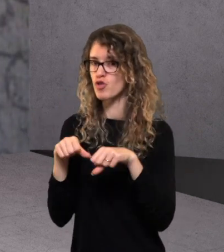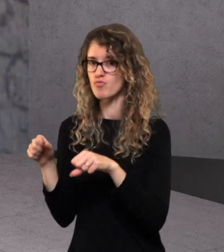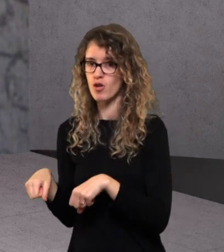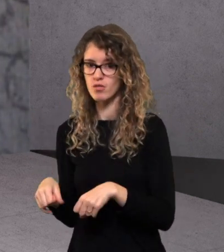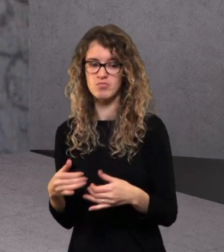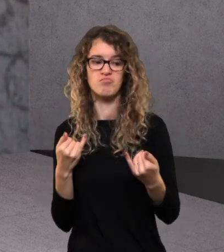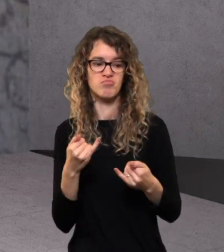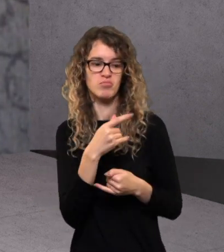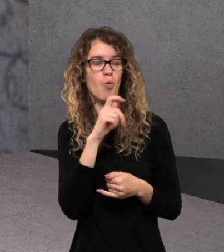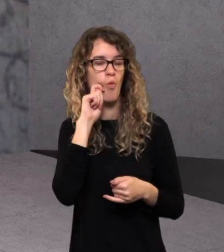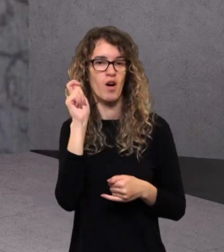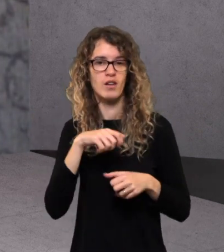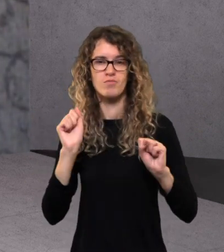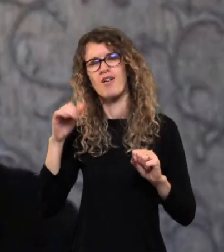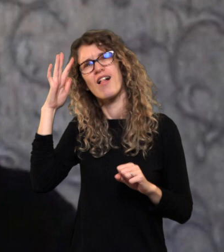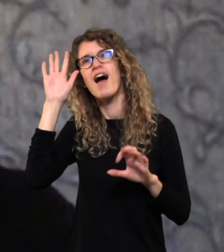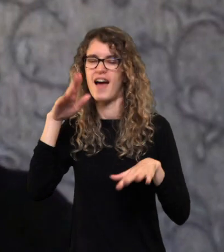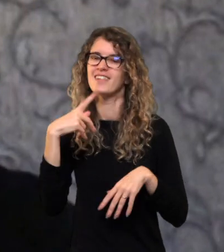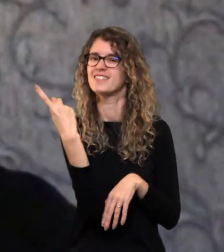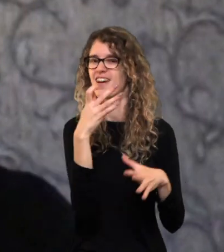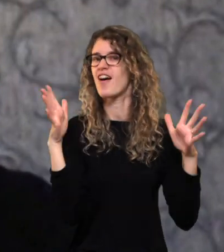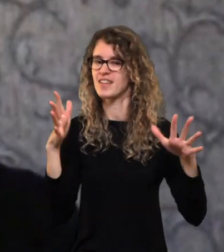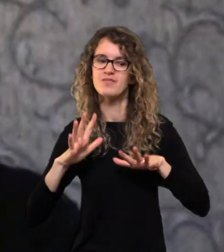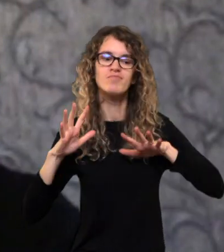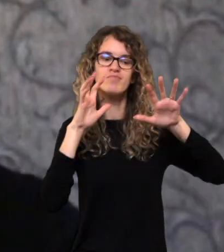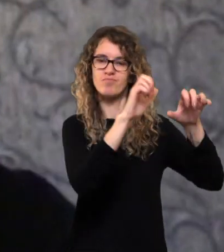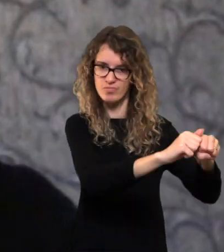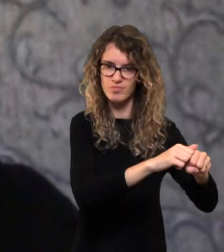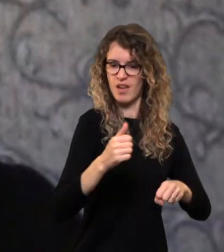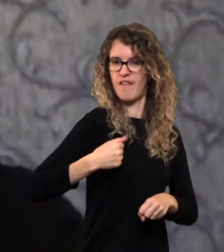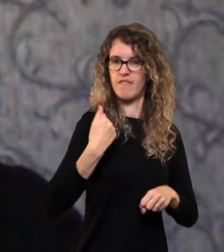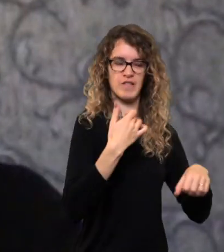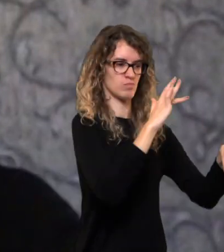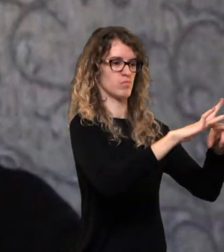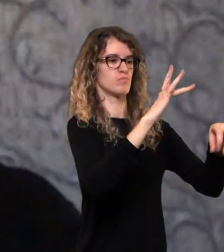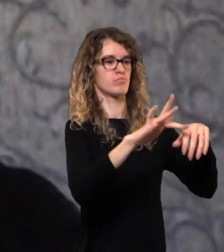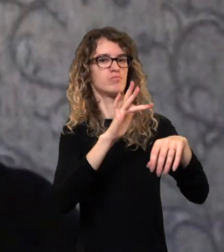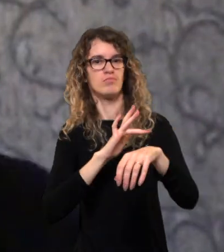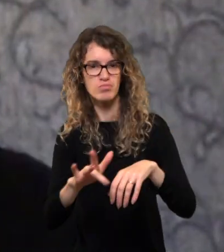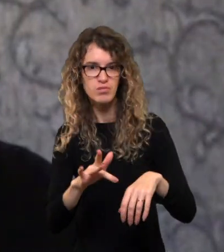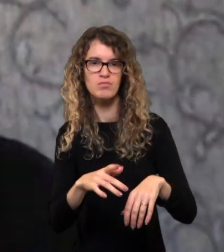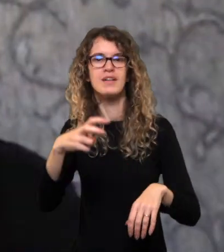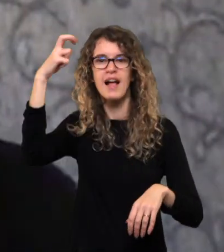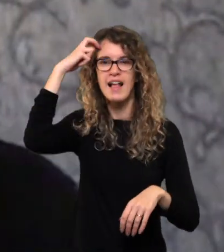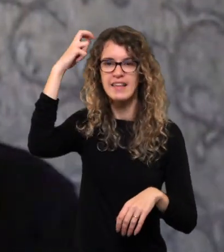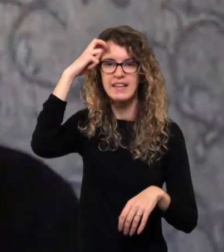lyderiai ir jis pamanė, kad jam galima daryti tai, ką daro su Ukrainą dabar. Jis pamanė, kad per savaitę jis sugebės